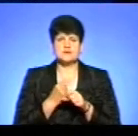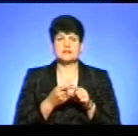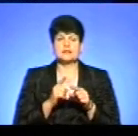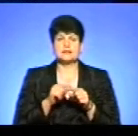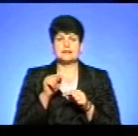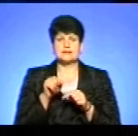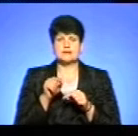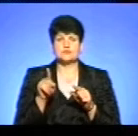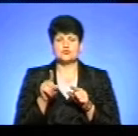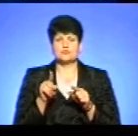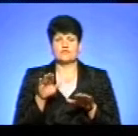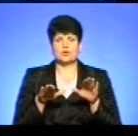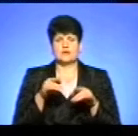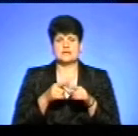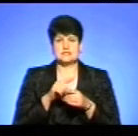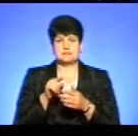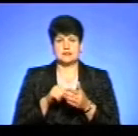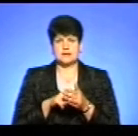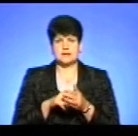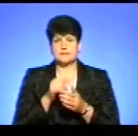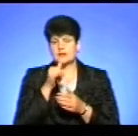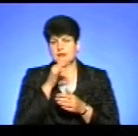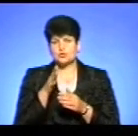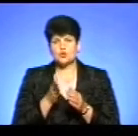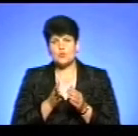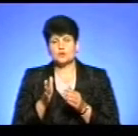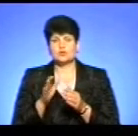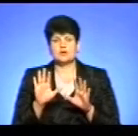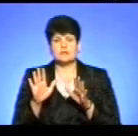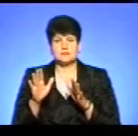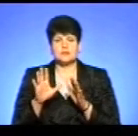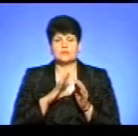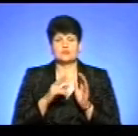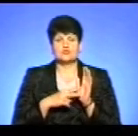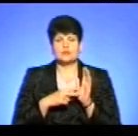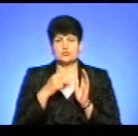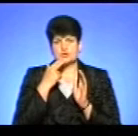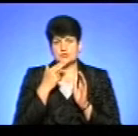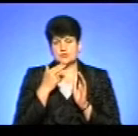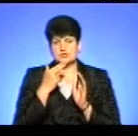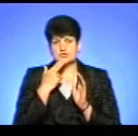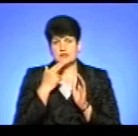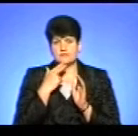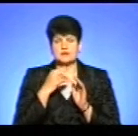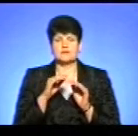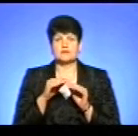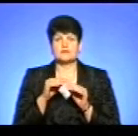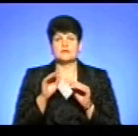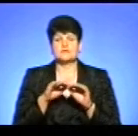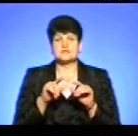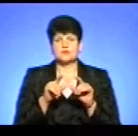тим, щоб перегулювати дані питання. Не можу оминути випадок, який стався 7 червня у Тернополі в дитячому садку номер 20.